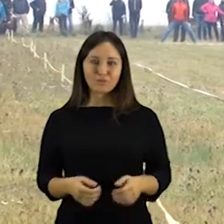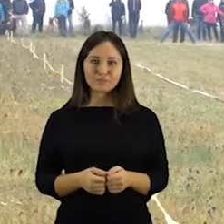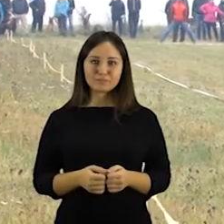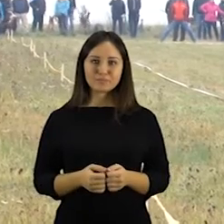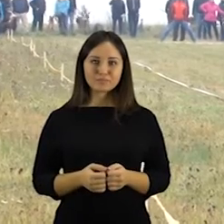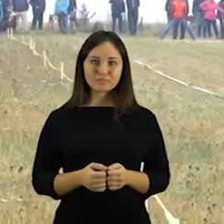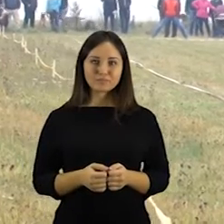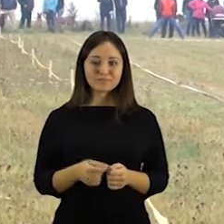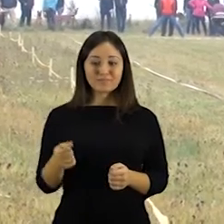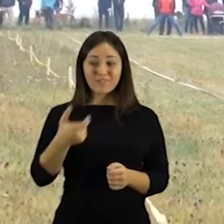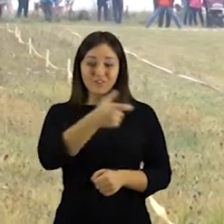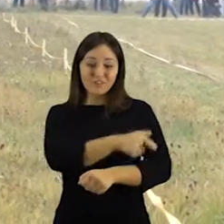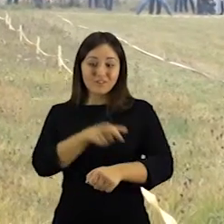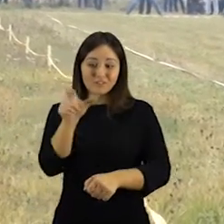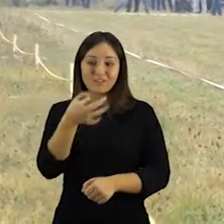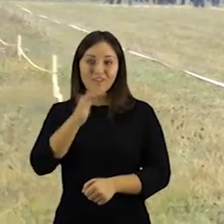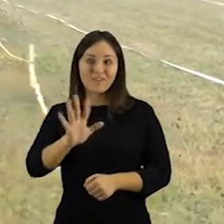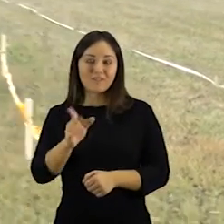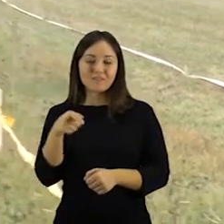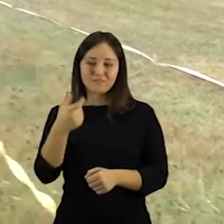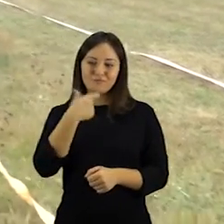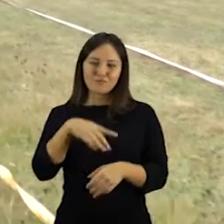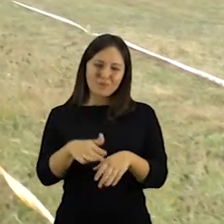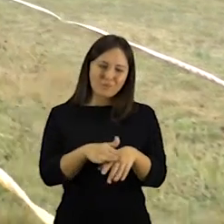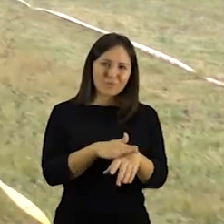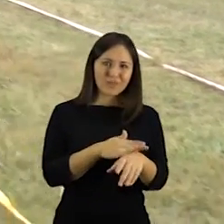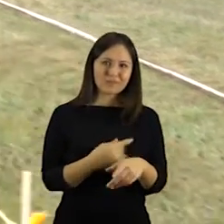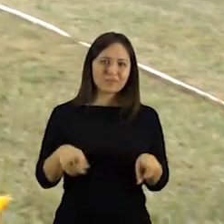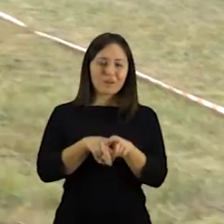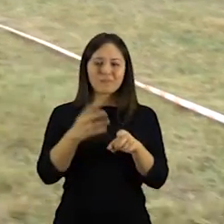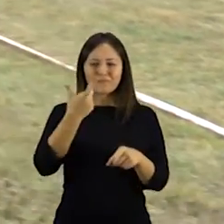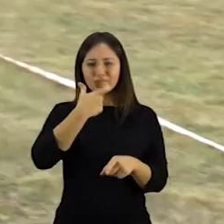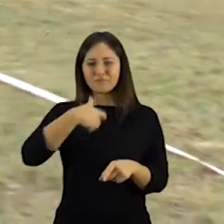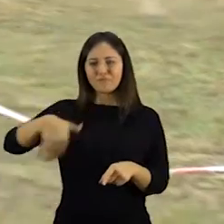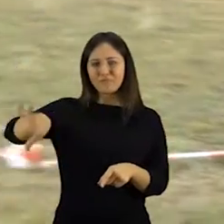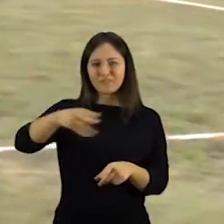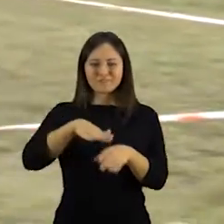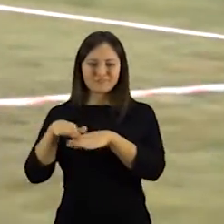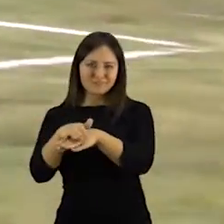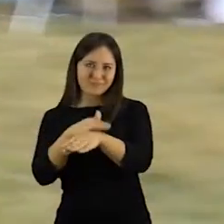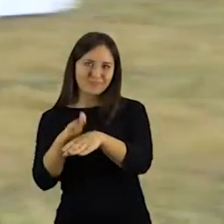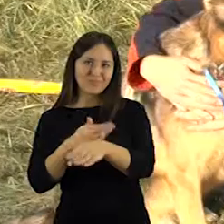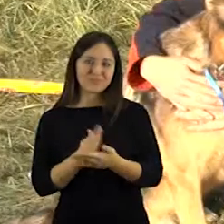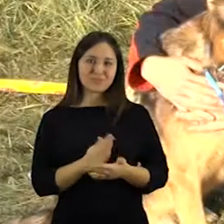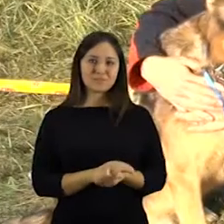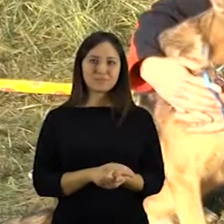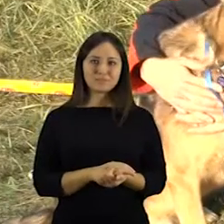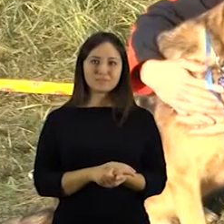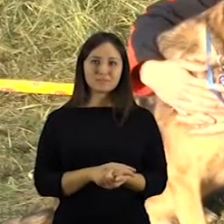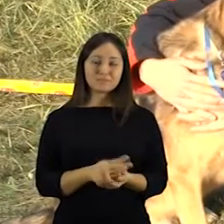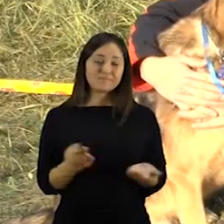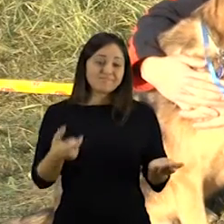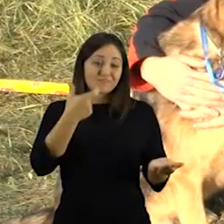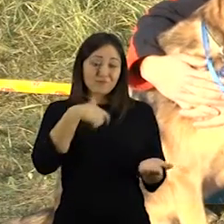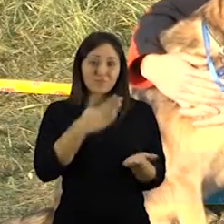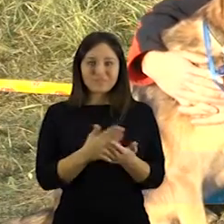metus išėlės. Torio šeimininkas sako, kad jo augintinis tik dar kartą įrodė, kad nemielų šunų nebūna. Ir šuo